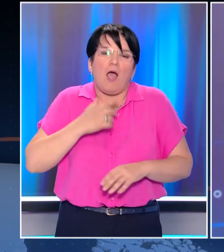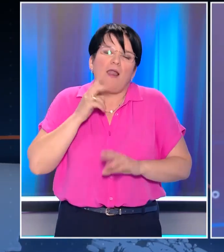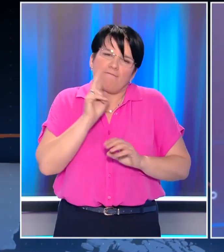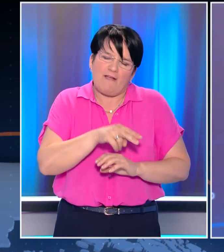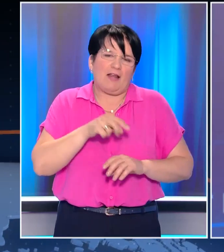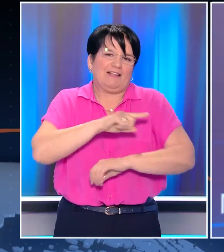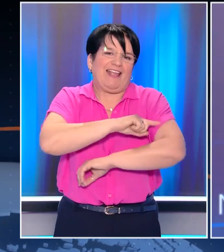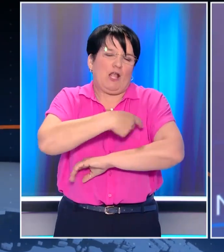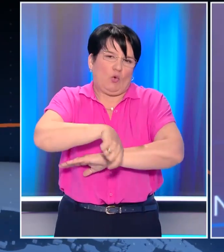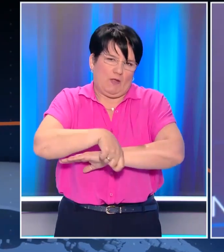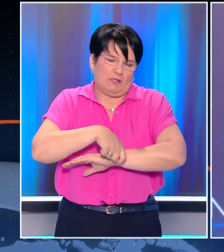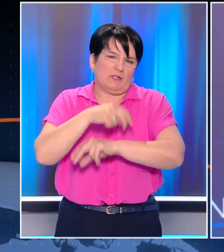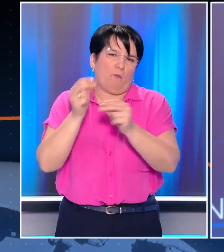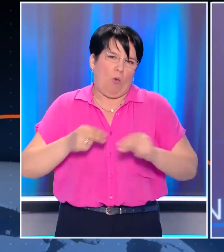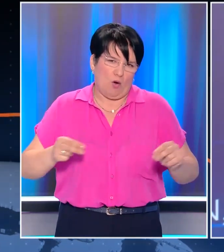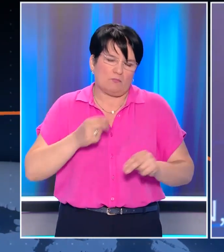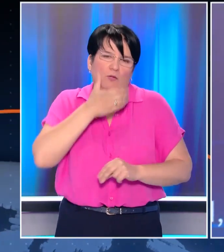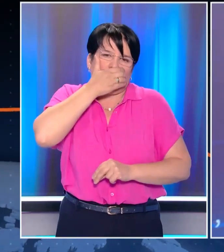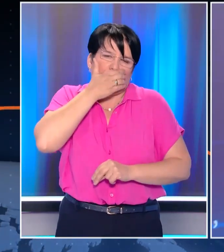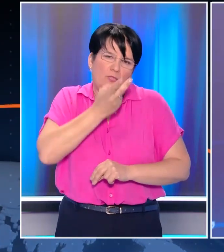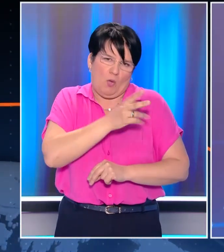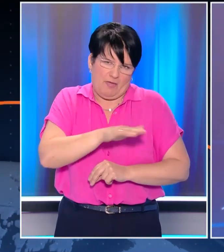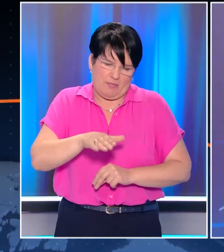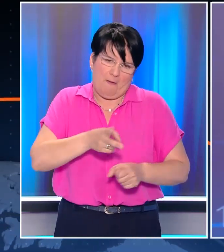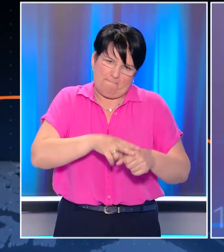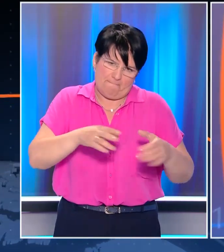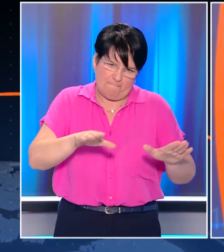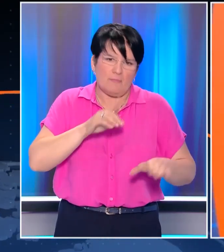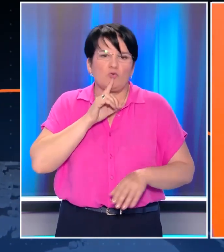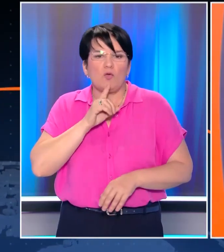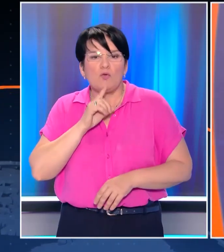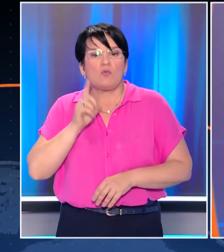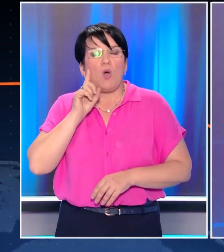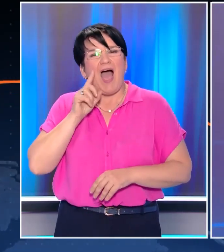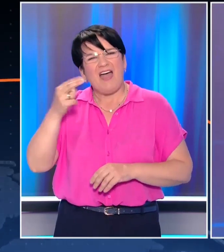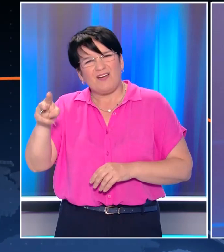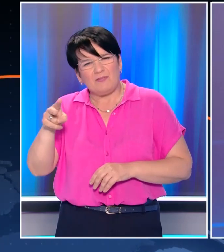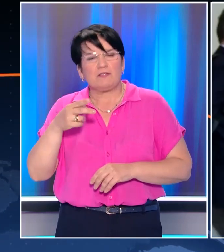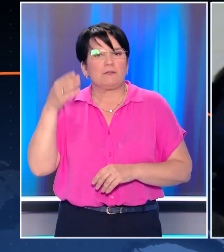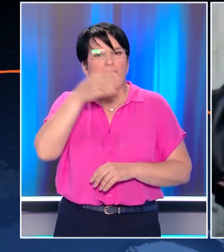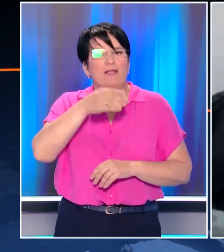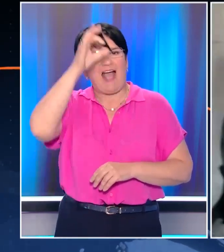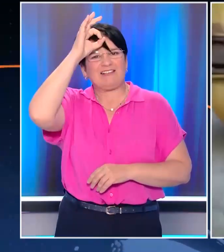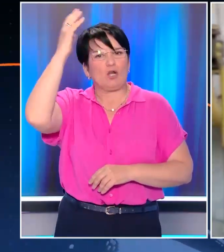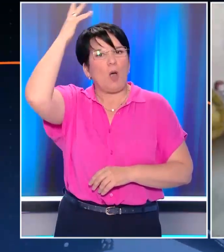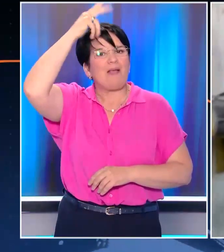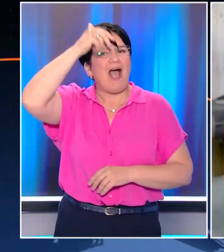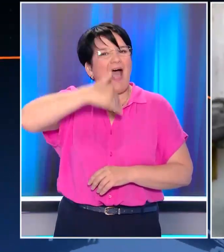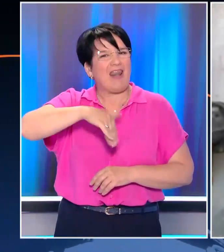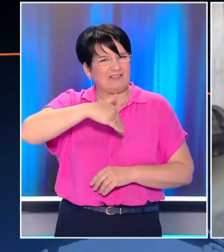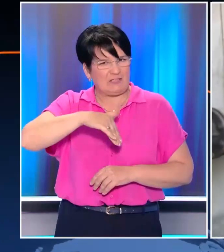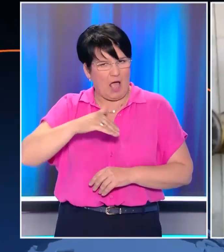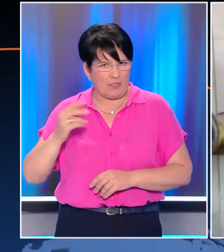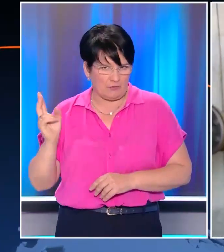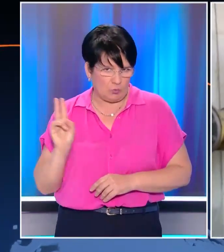παιδιών. Η αδερφή της Ρούλας Πισπυρίγκου Δήμητρα πήγε στη Γενική Αστυνομική Διεύθυνση για να καταθέσει. Το κατόφλι της Γενικής